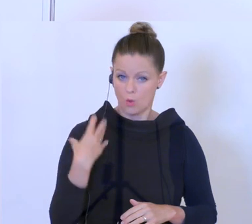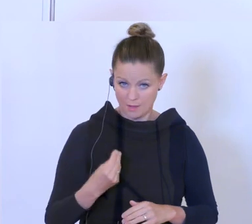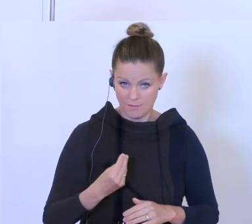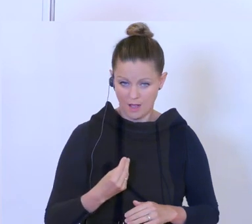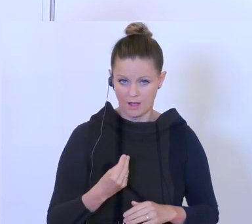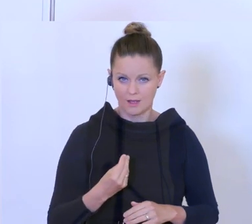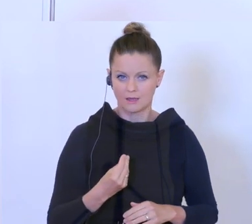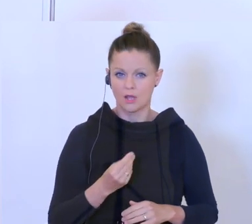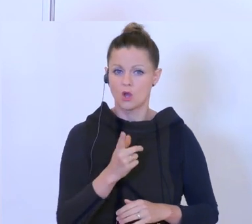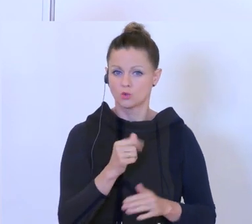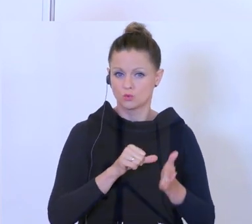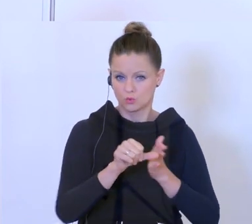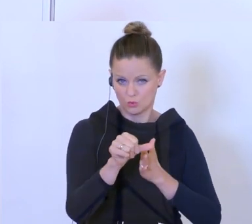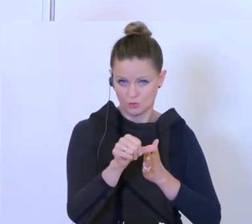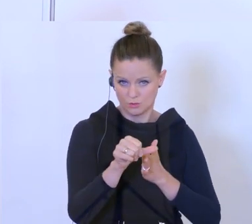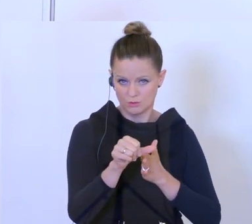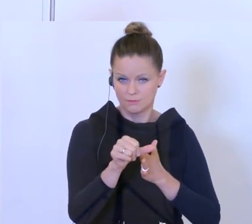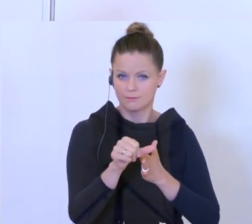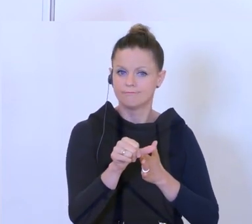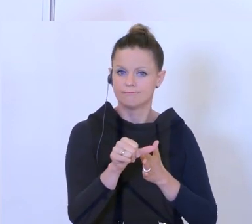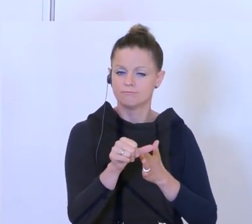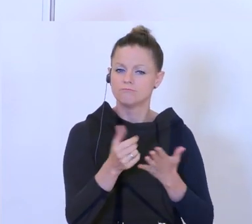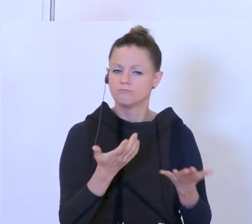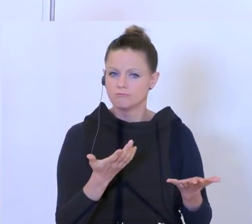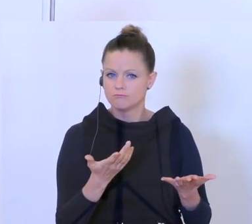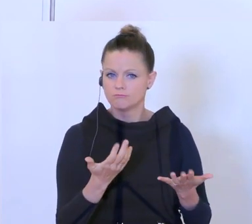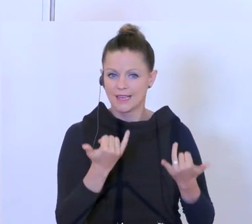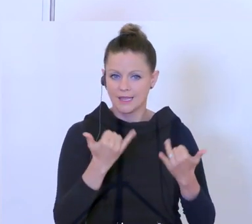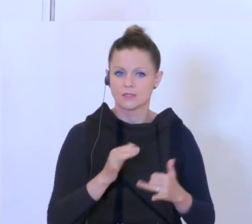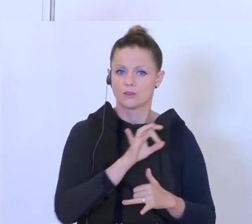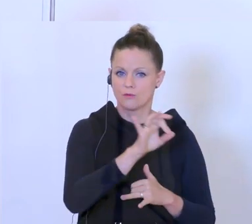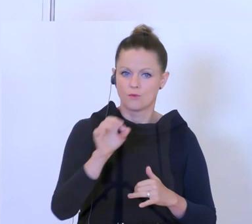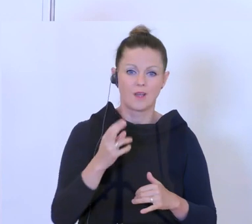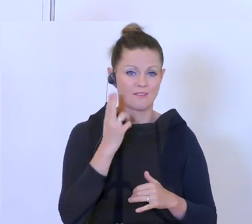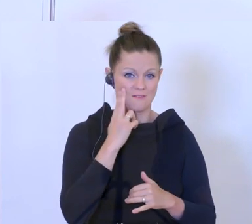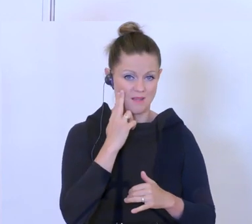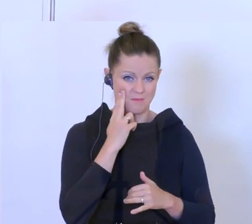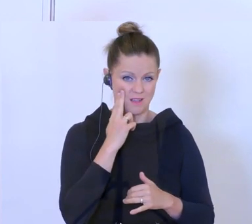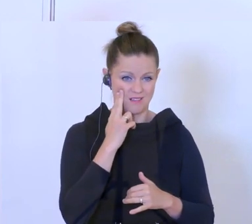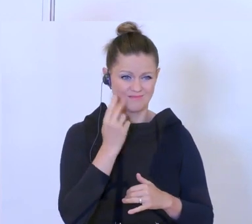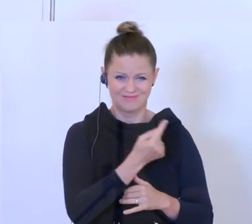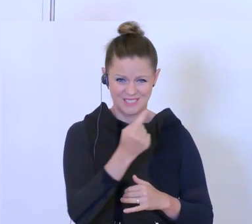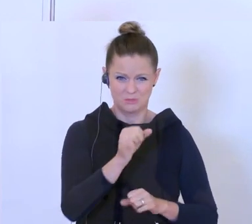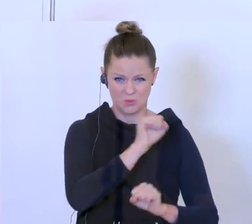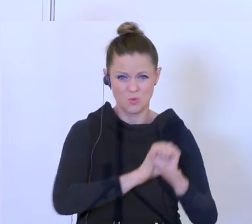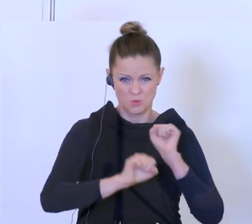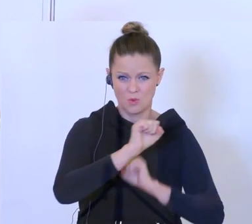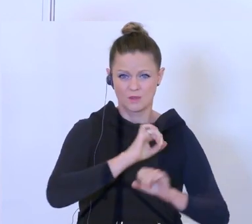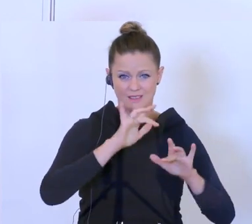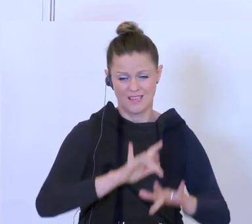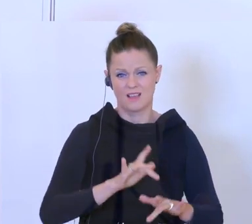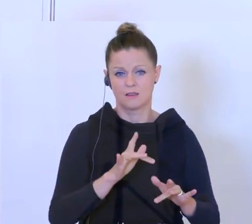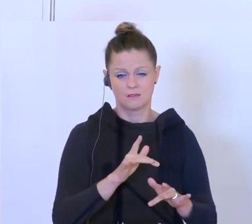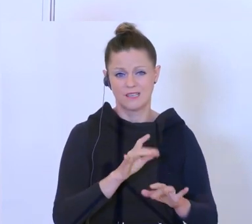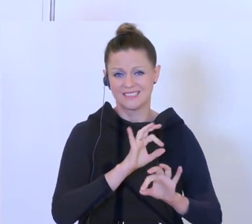die Zuschüsse sind jetzt für die Firmen, die auch in Not geraten sind, ein mindestens